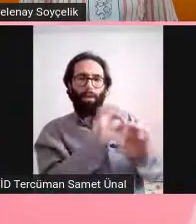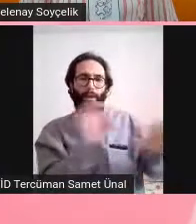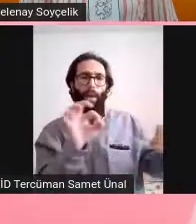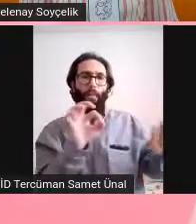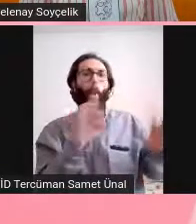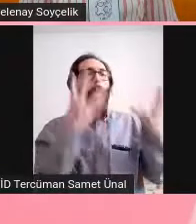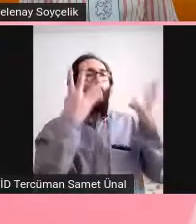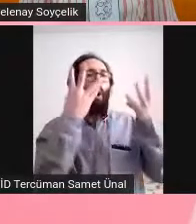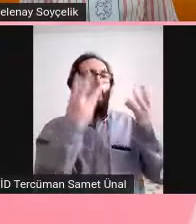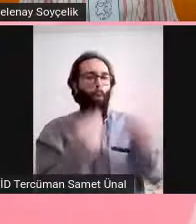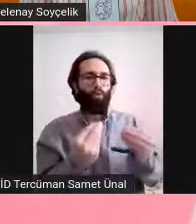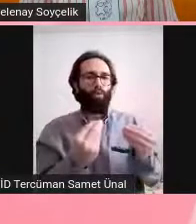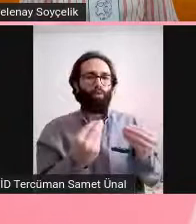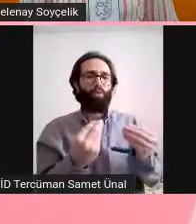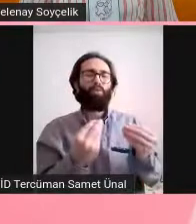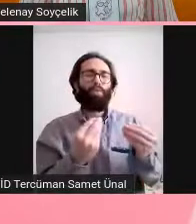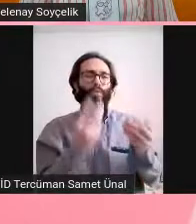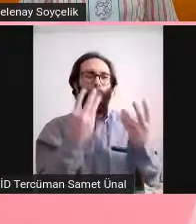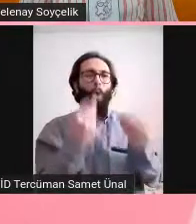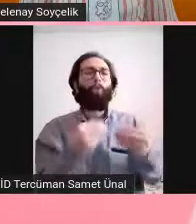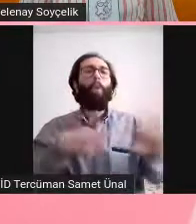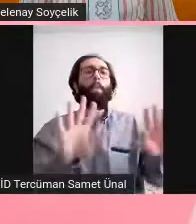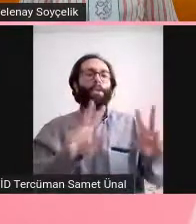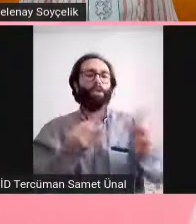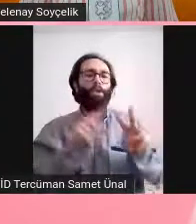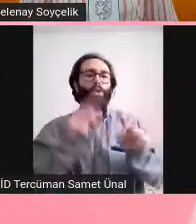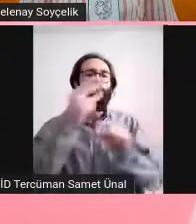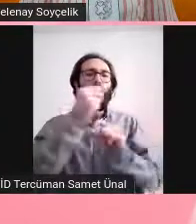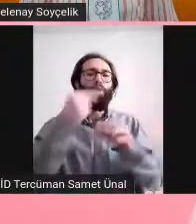tamamen yeşil ve